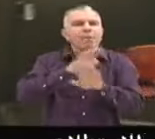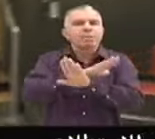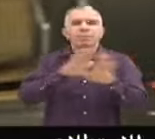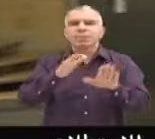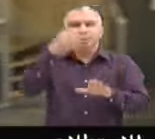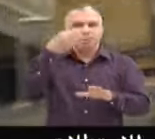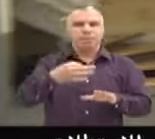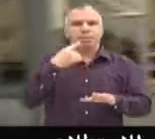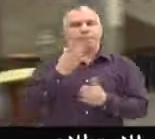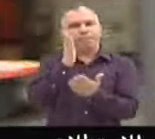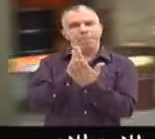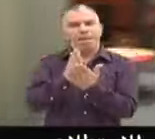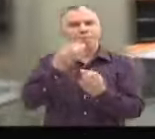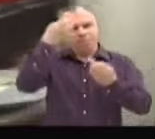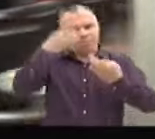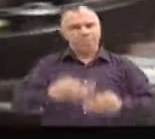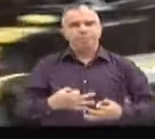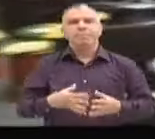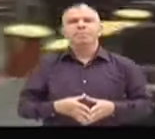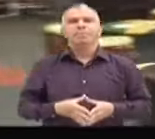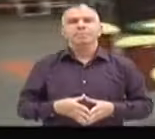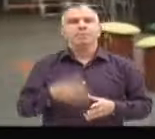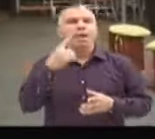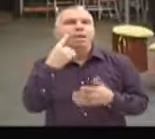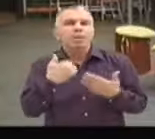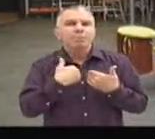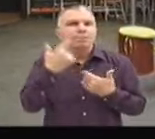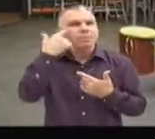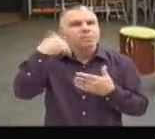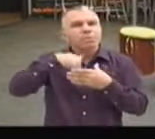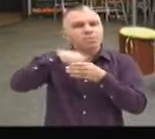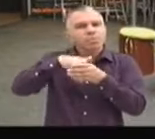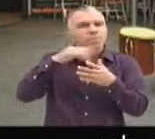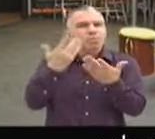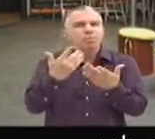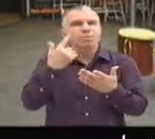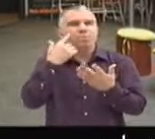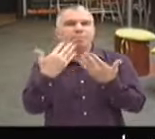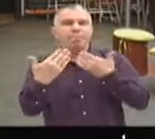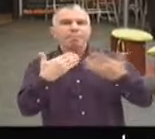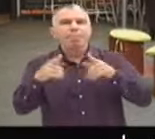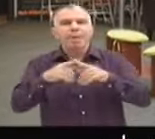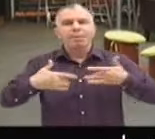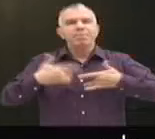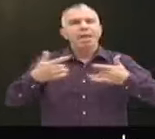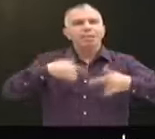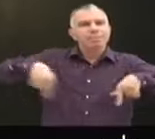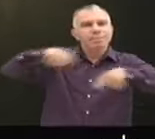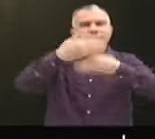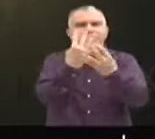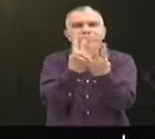Un public assez curieux. Qui venait voir un peu ce qui se passait dans cet endroit.'était un endroit à un espace convivial.